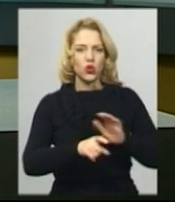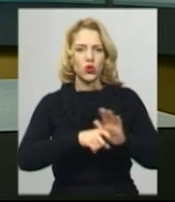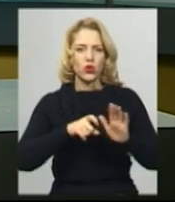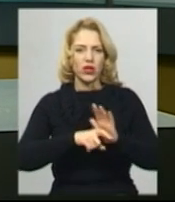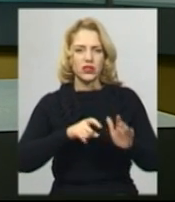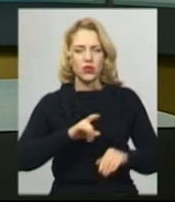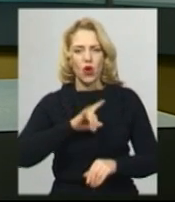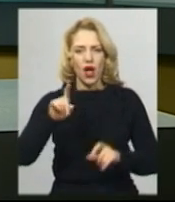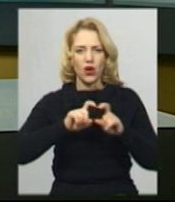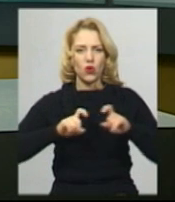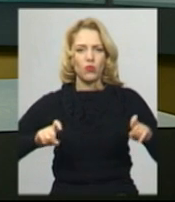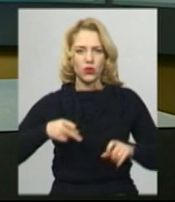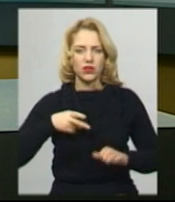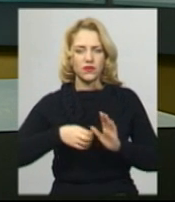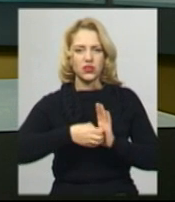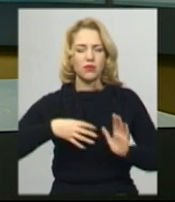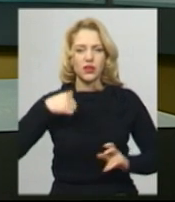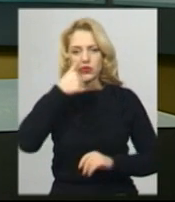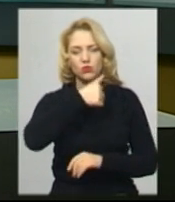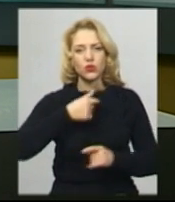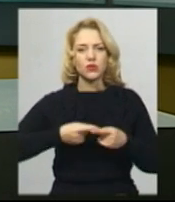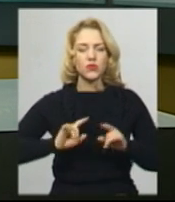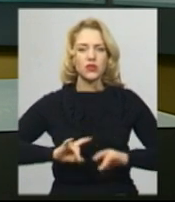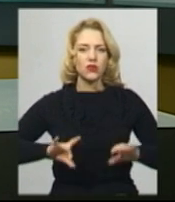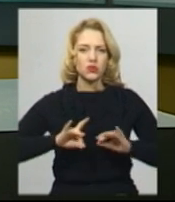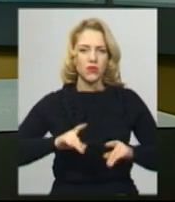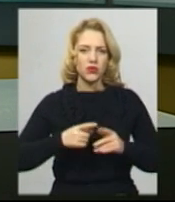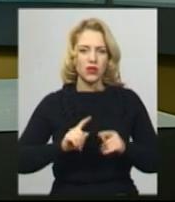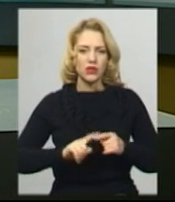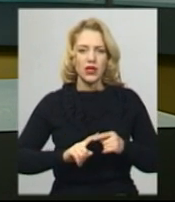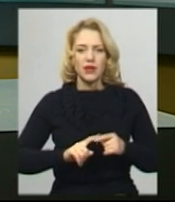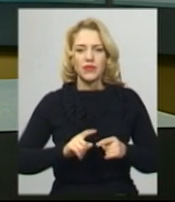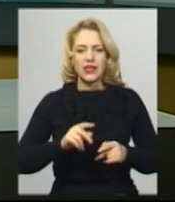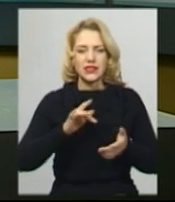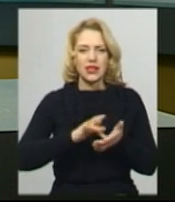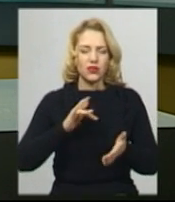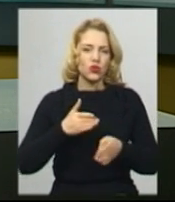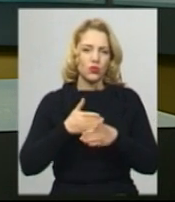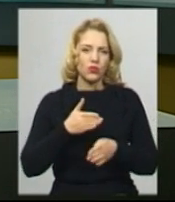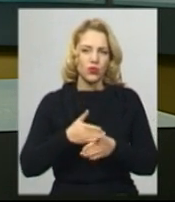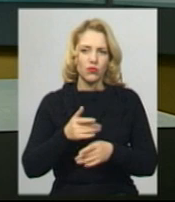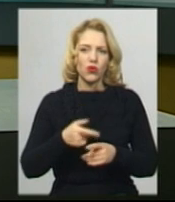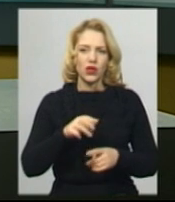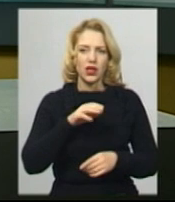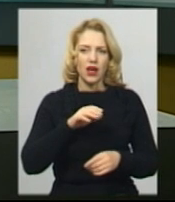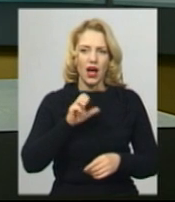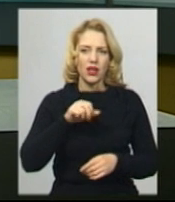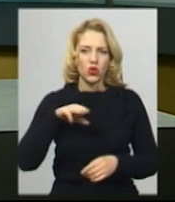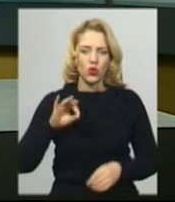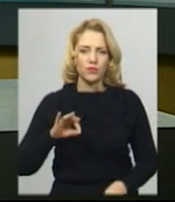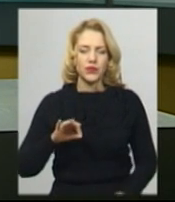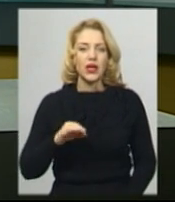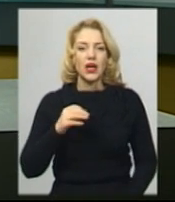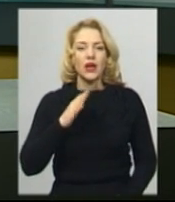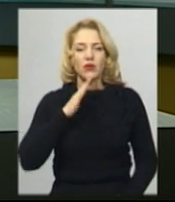аеропорту у 2015 році. Про це розповіла координаторка Центру допомоги учасникам АТО в Хмельницькій області Наталія Дзекар.